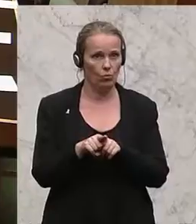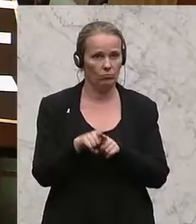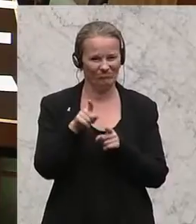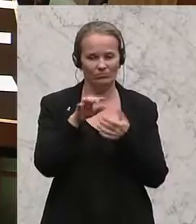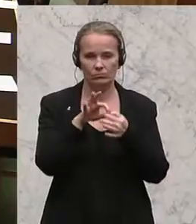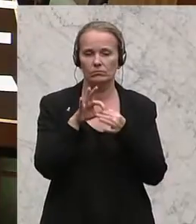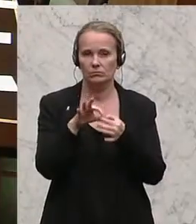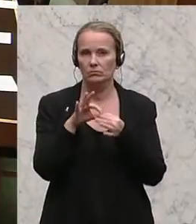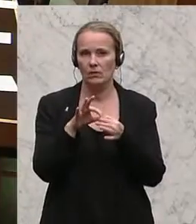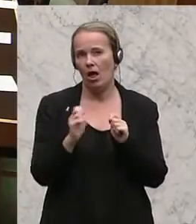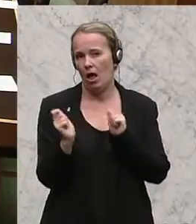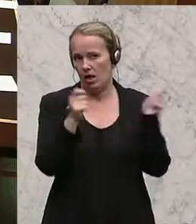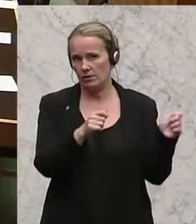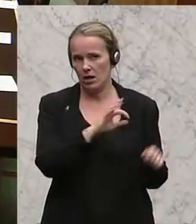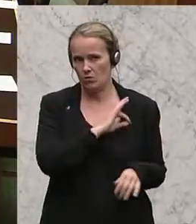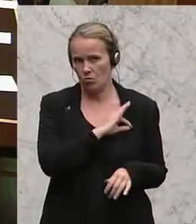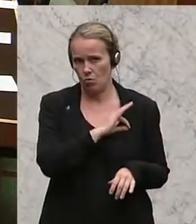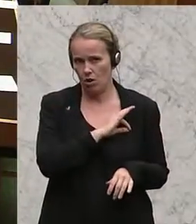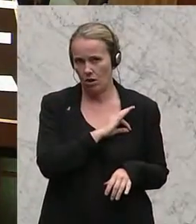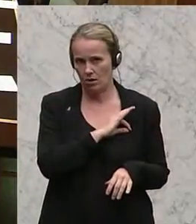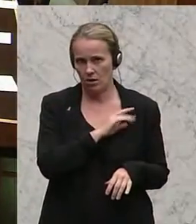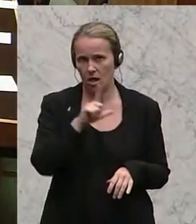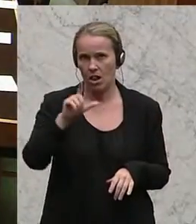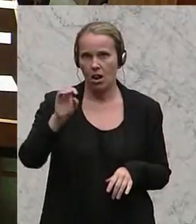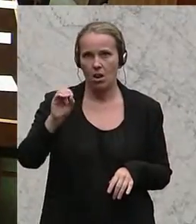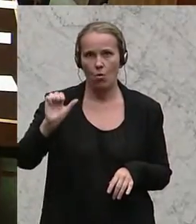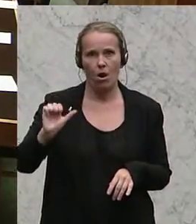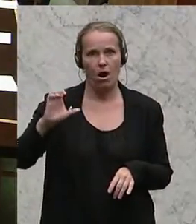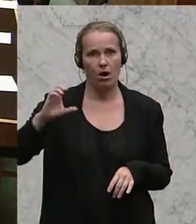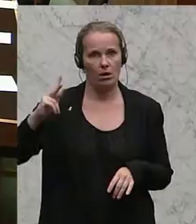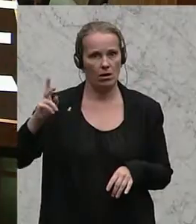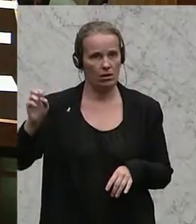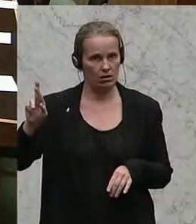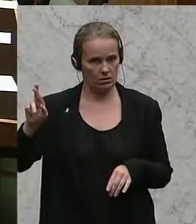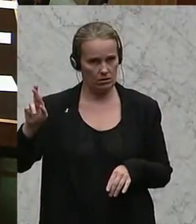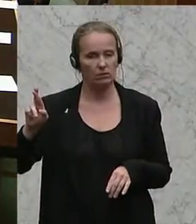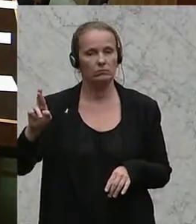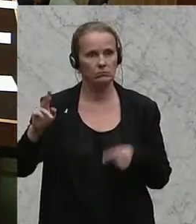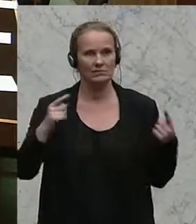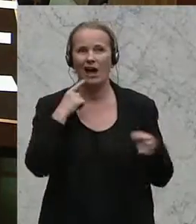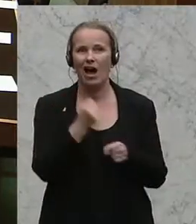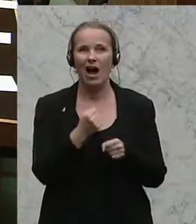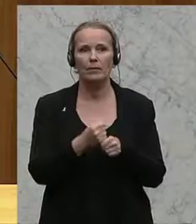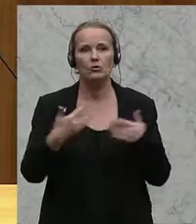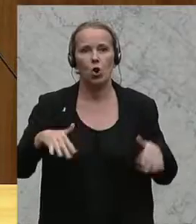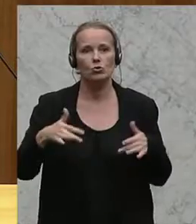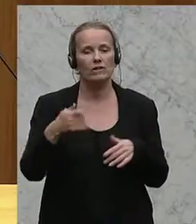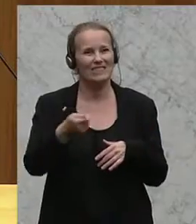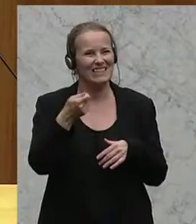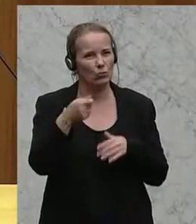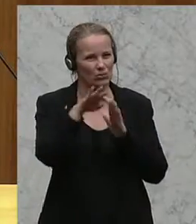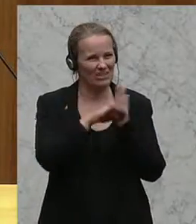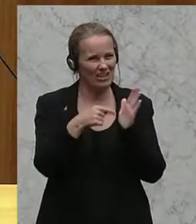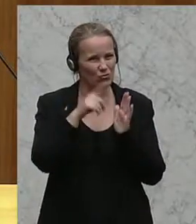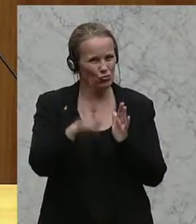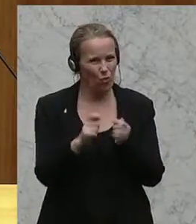Rainer Wimmer, SPÖ ist an Bord. ...Lowacker dazu Stellung nehmen, wo das Arbeitslosenversicherungsgesetz geändert werden